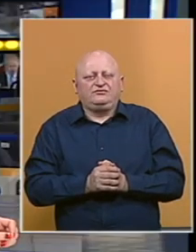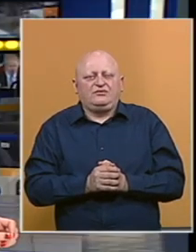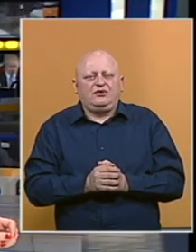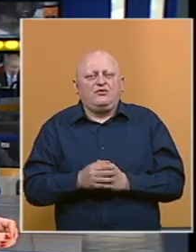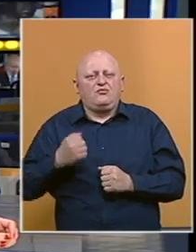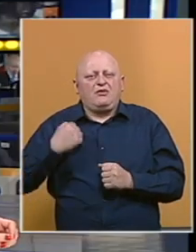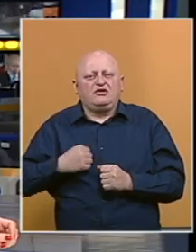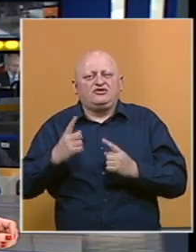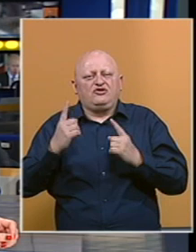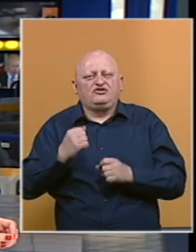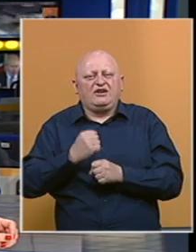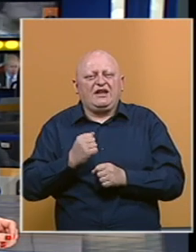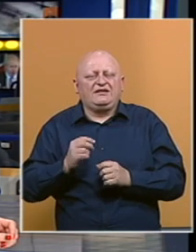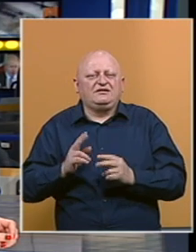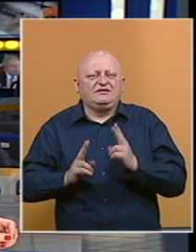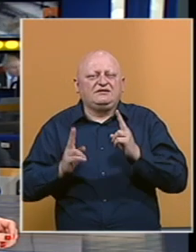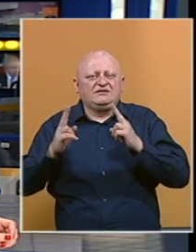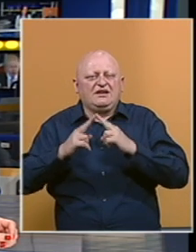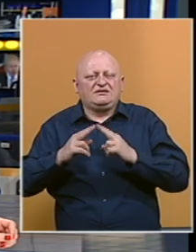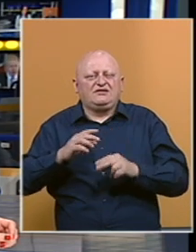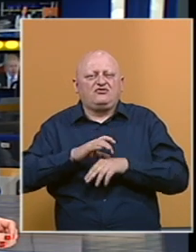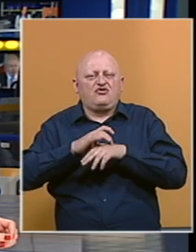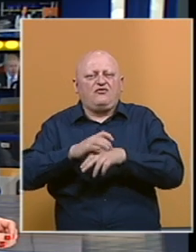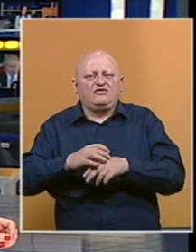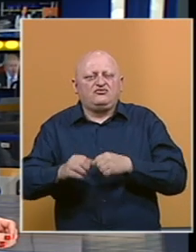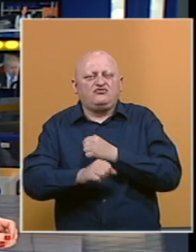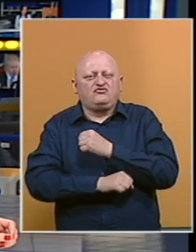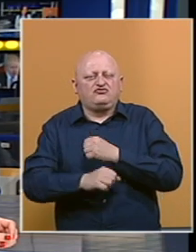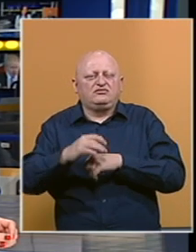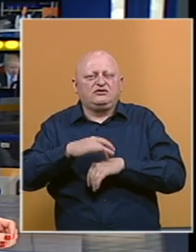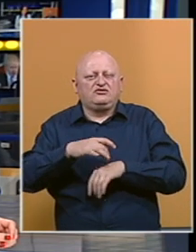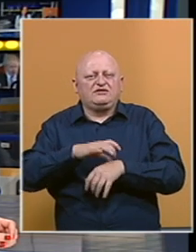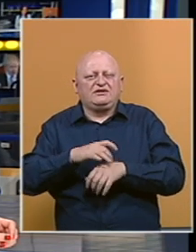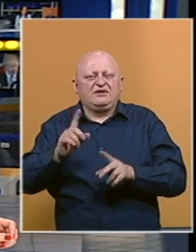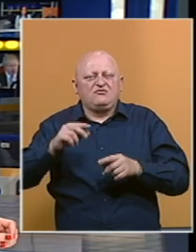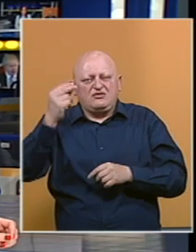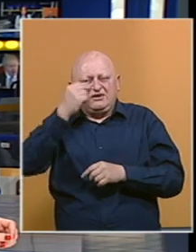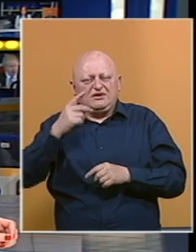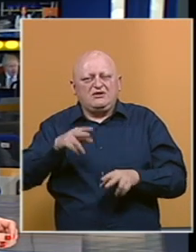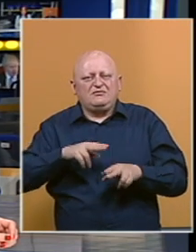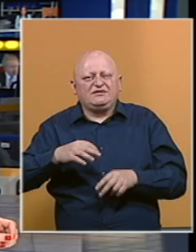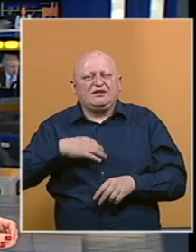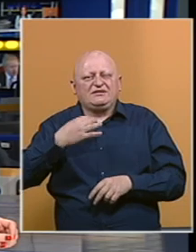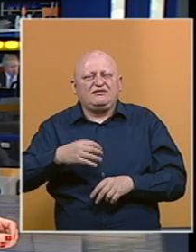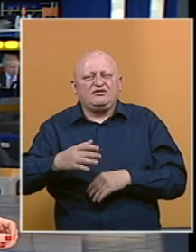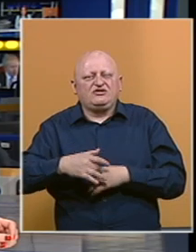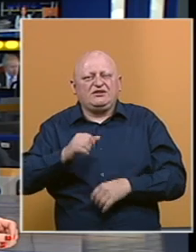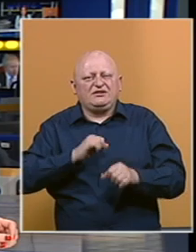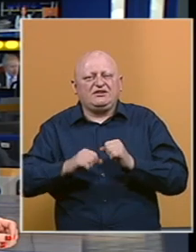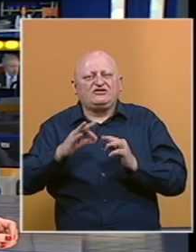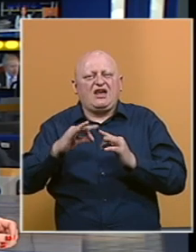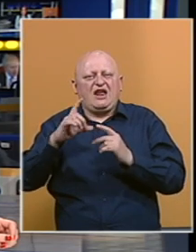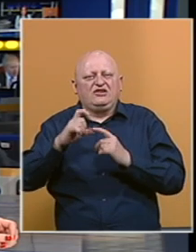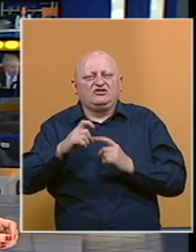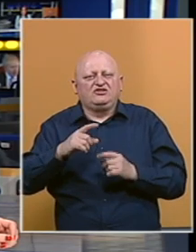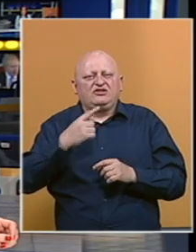U Banja Luci je održan radni sastanak rukovodstva Univerzitetskog kliničkog centra Republike Srpske i ministra zdravlja i socijalne